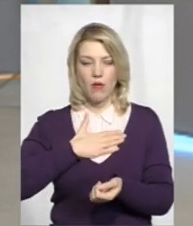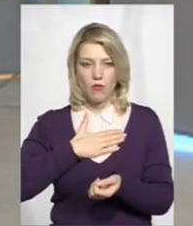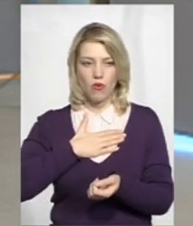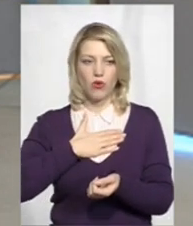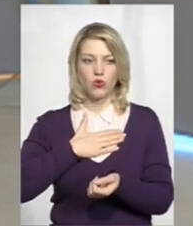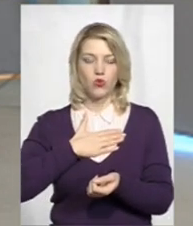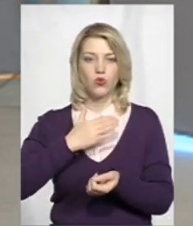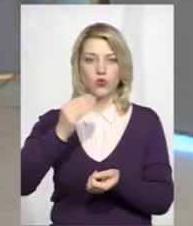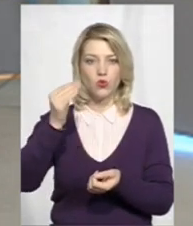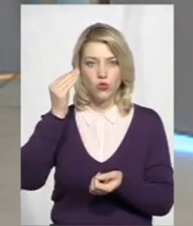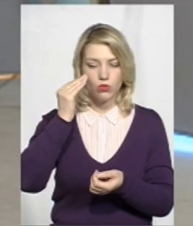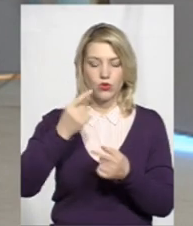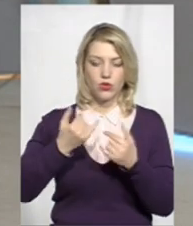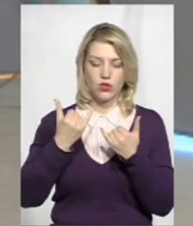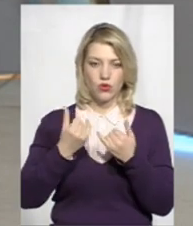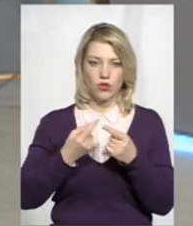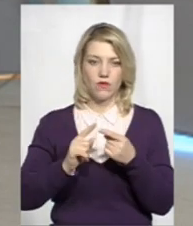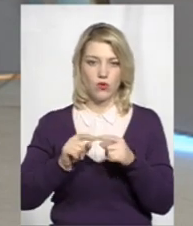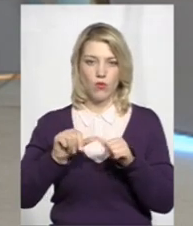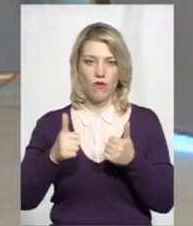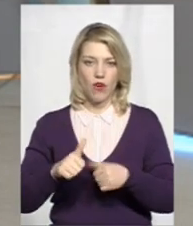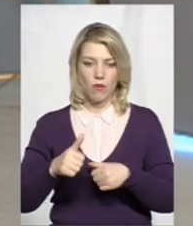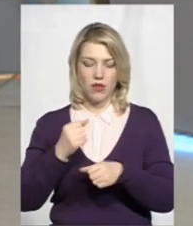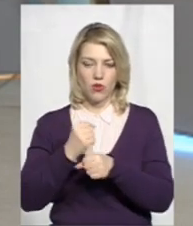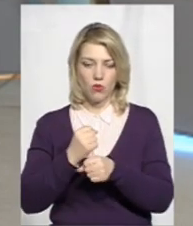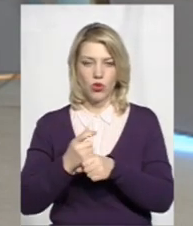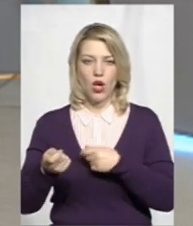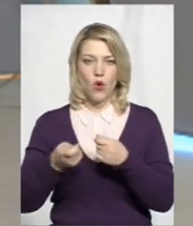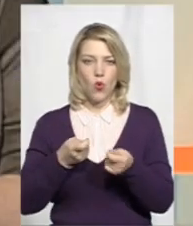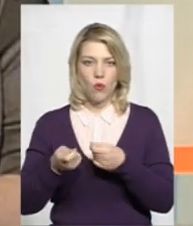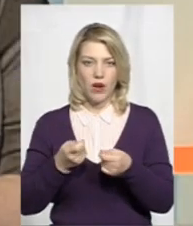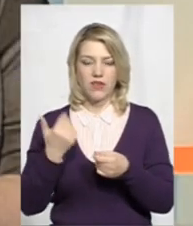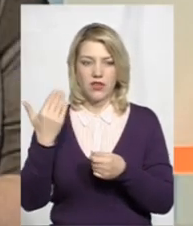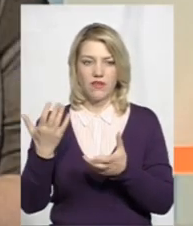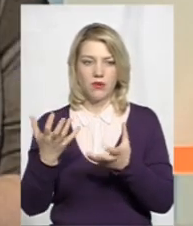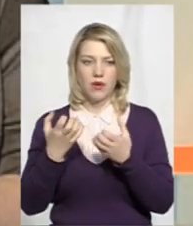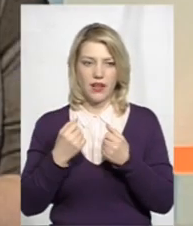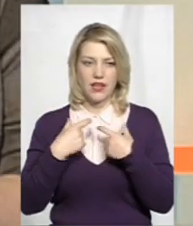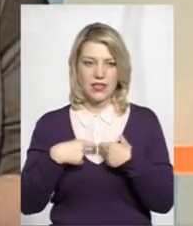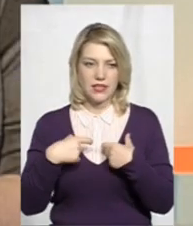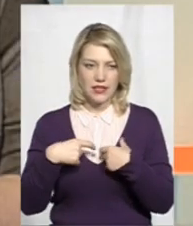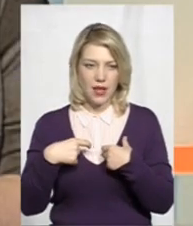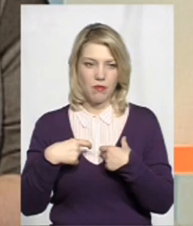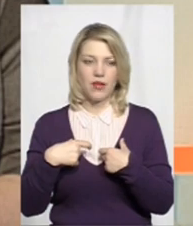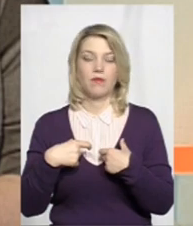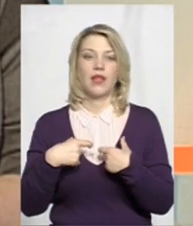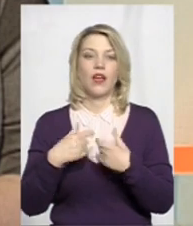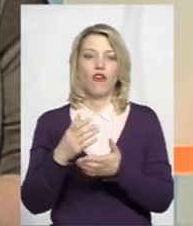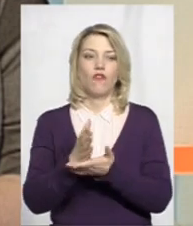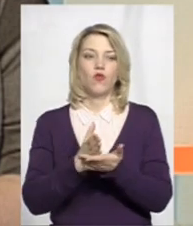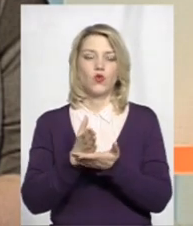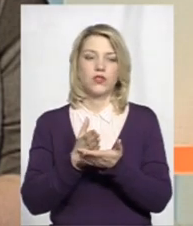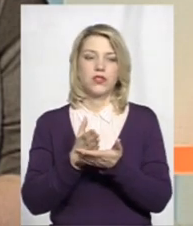сьогодні в цьому форматі роботи управитель, він все ж таки бере на себе певні функції від